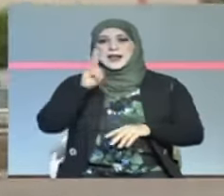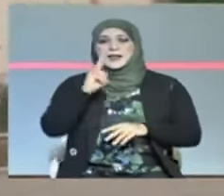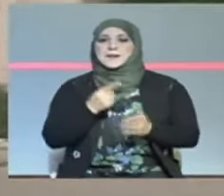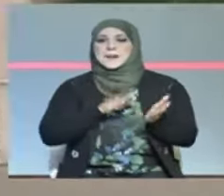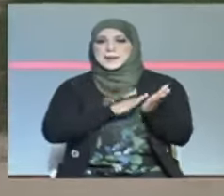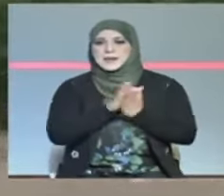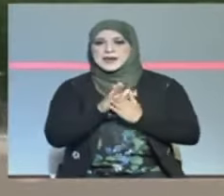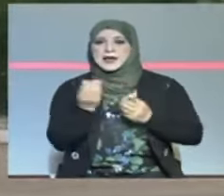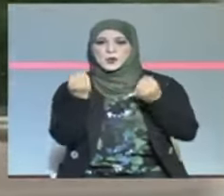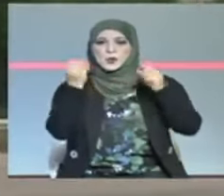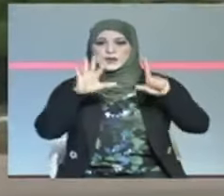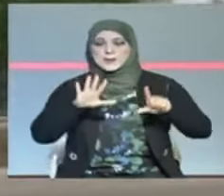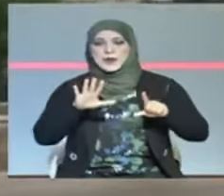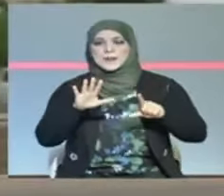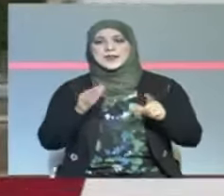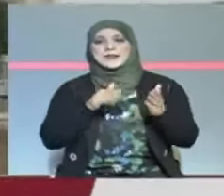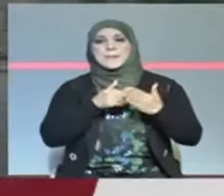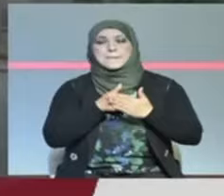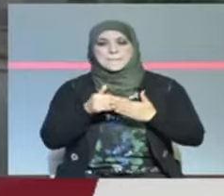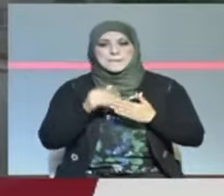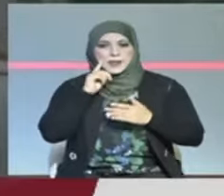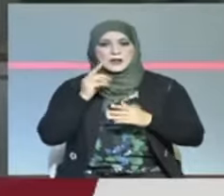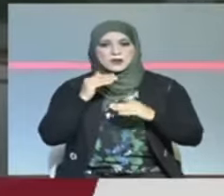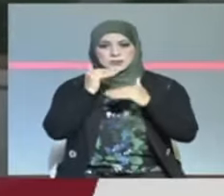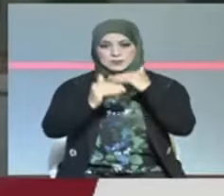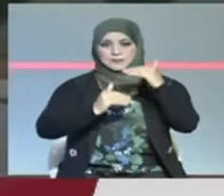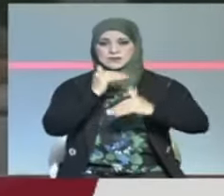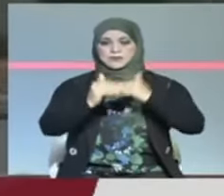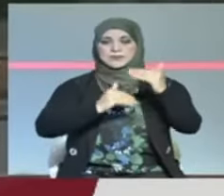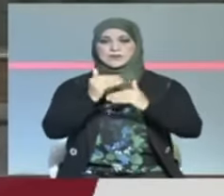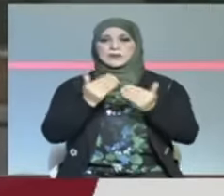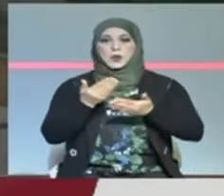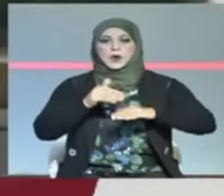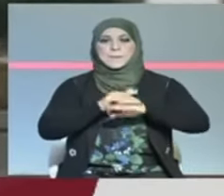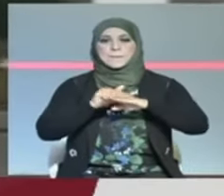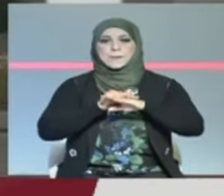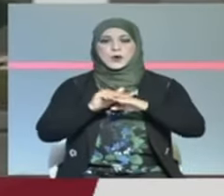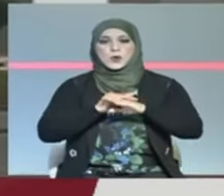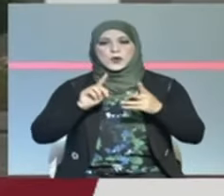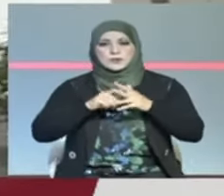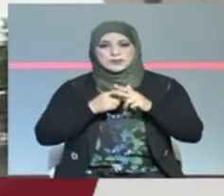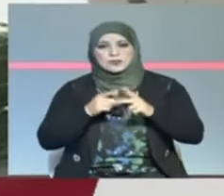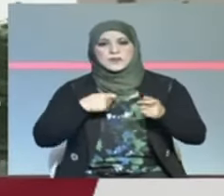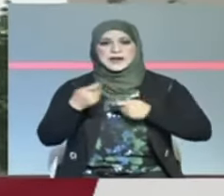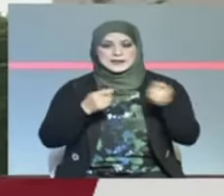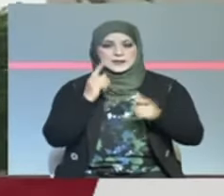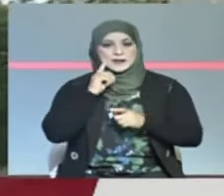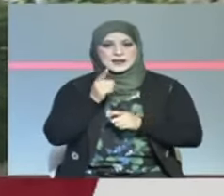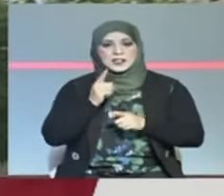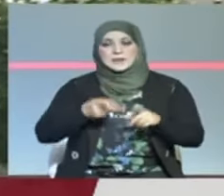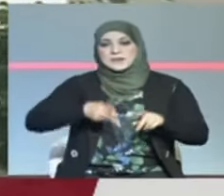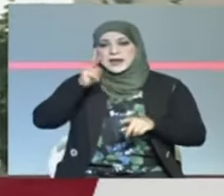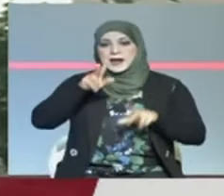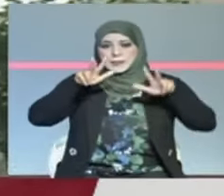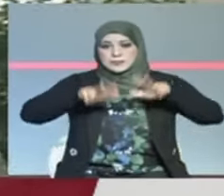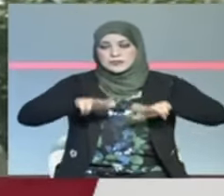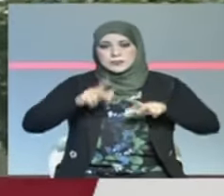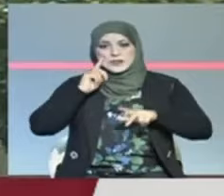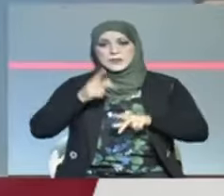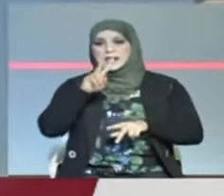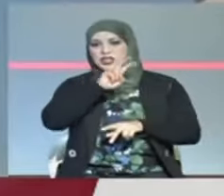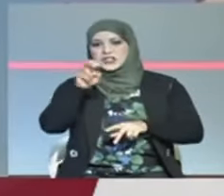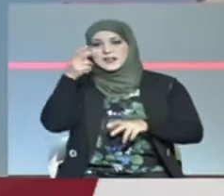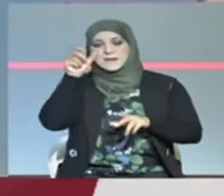وسبعمائة مليون من المليميسة تمول تطوير قطاعي تكنولوجيا الصحة والميكانيك ضمن منصة تضم أكثر من عشرين فاعلا جهويا